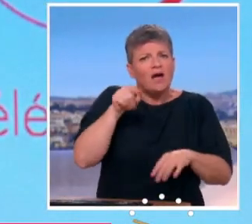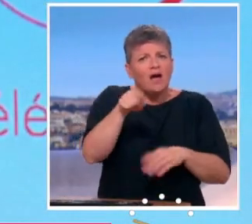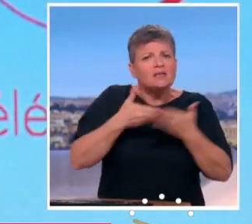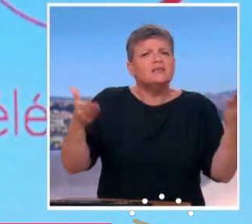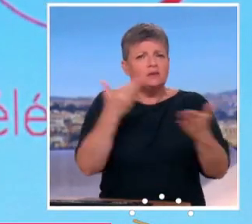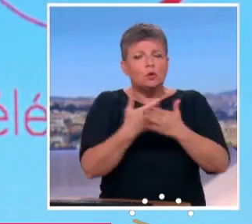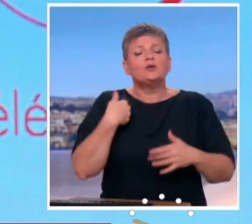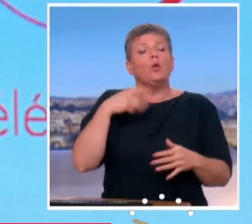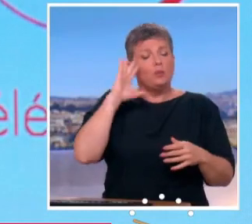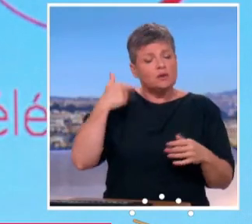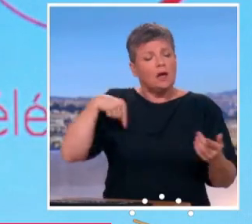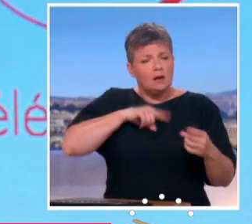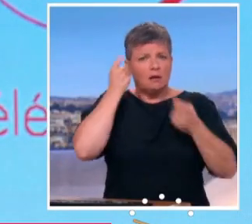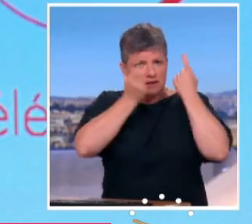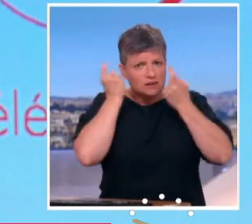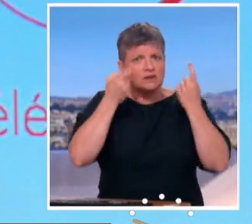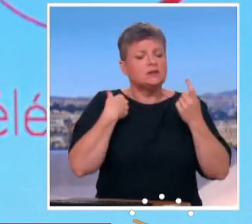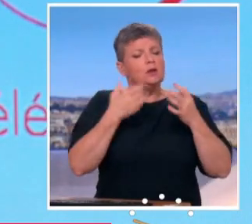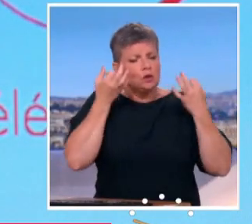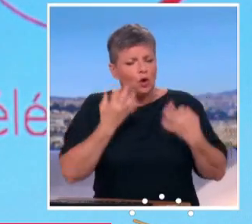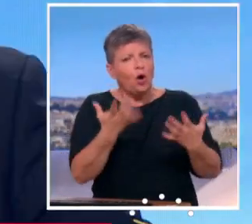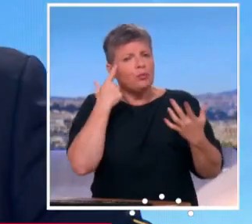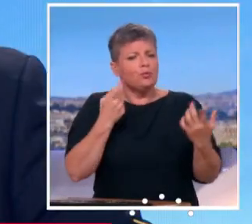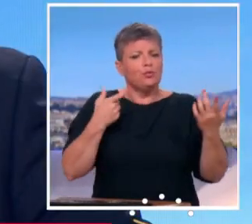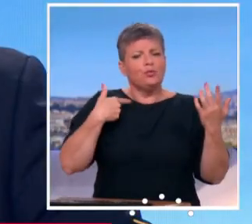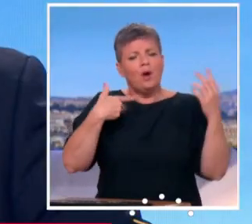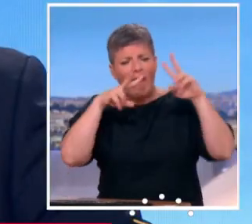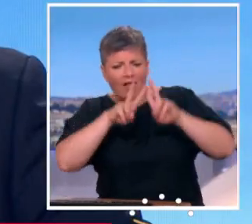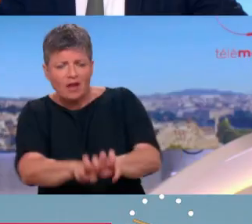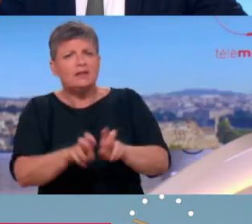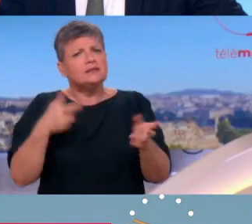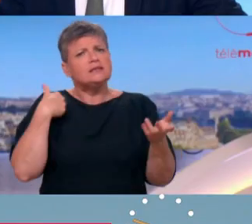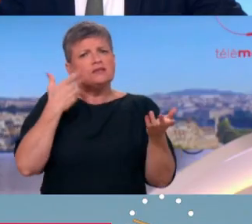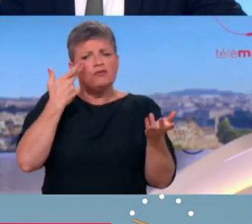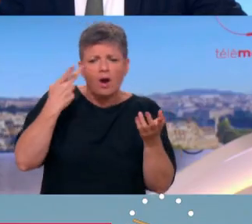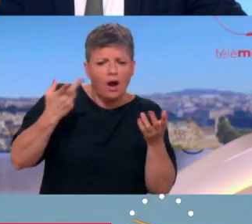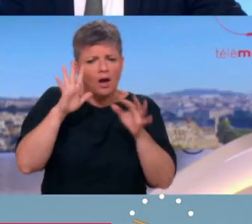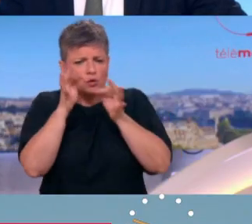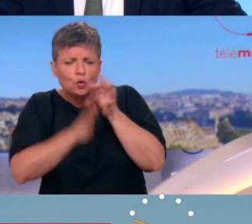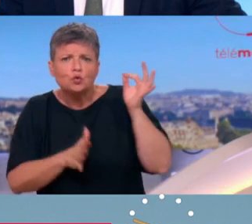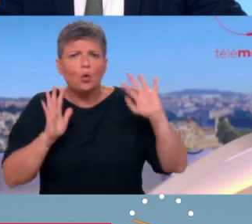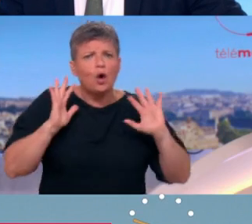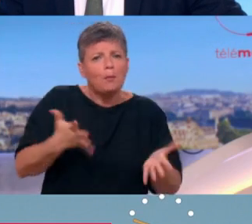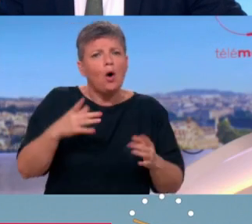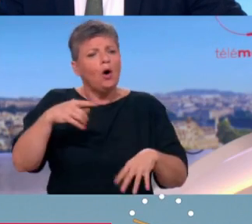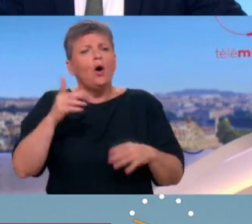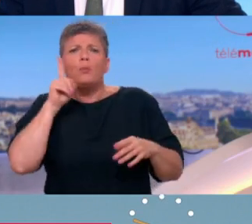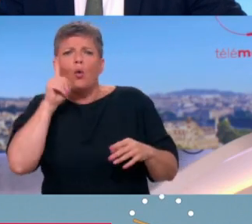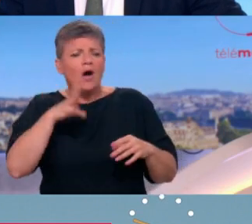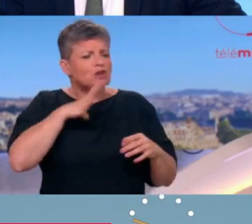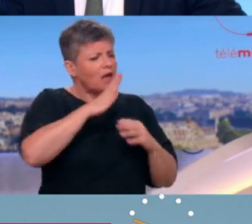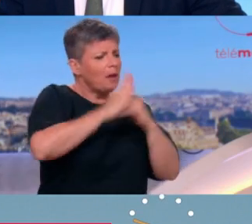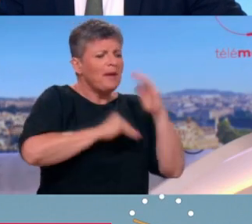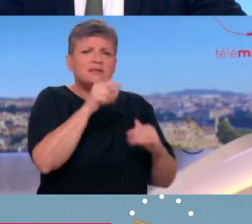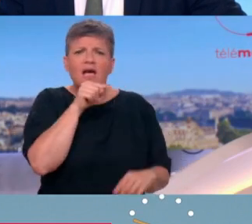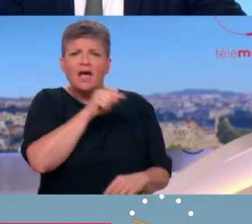avec les partenaires sociaux, avec les groupes parlementaires pour poser un diagnostic, voir comment ça se fait, comment est-ce qu'on explique que dans telle ou telle branche professionnelle